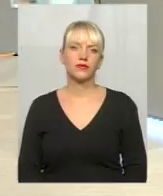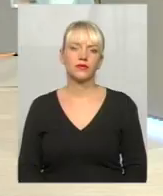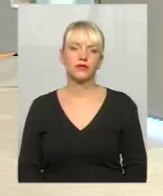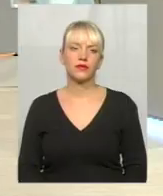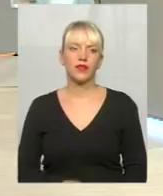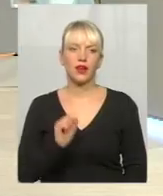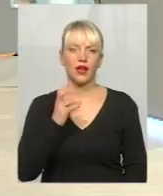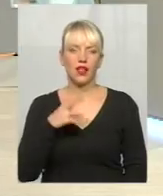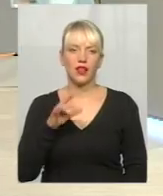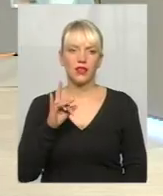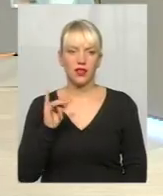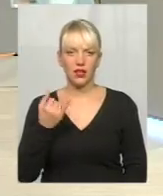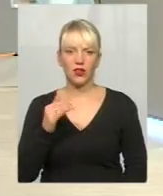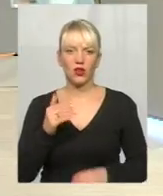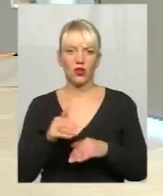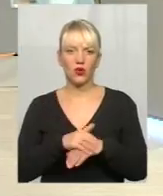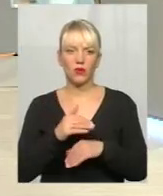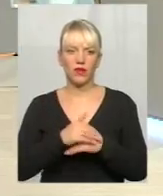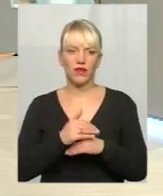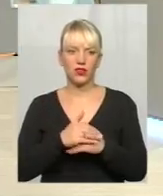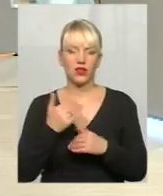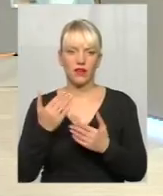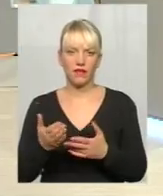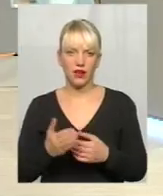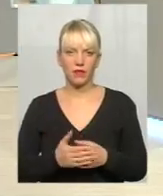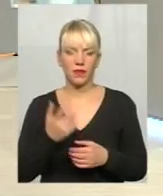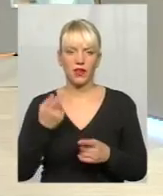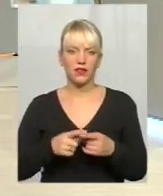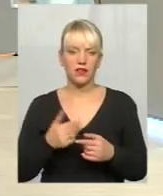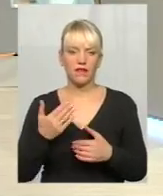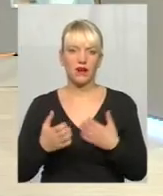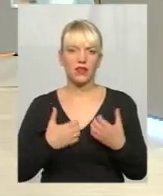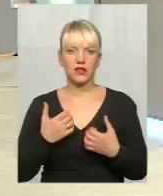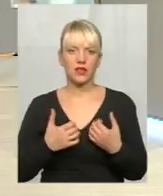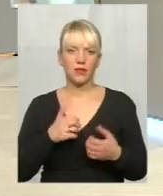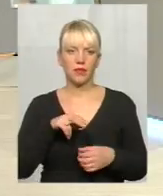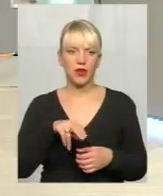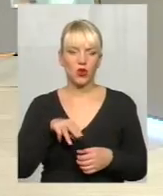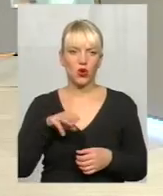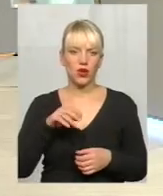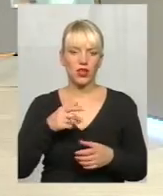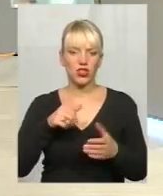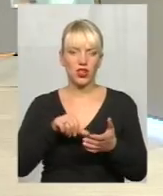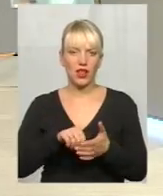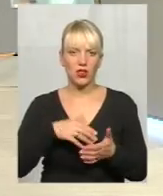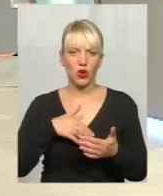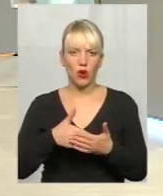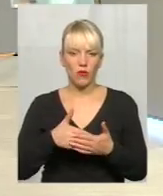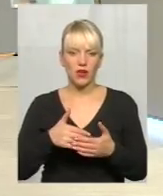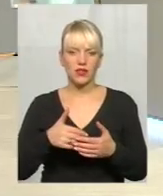Андрію, доброго вечора вам. Доброго в Турбулі Петро, матовща члена громадської ради при